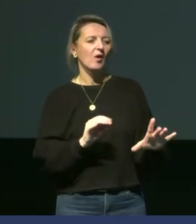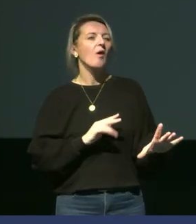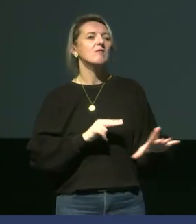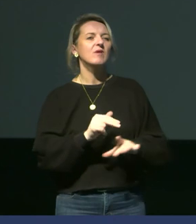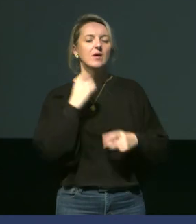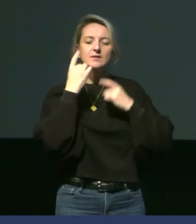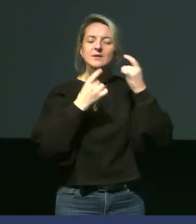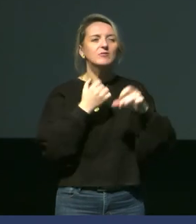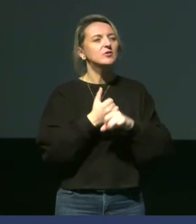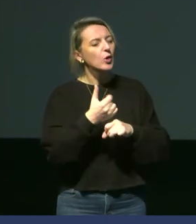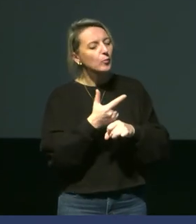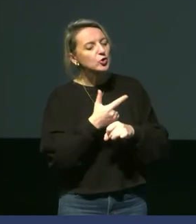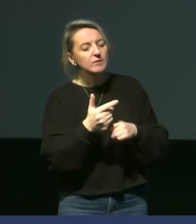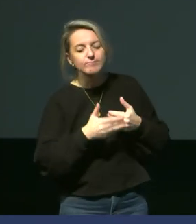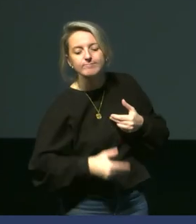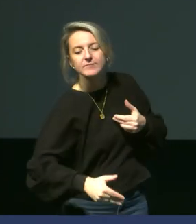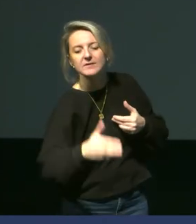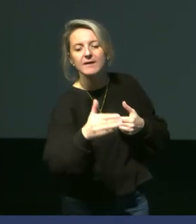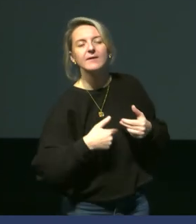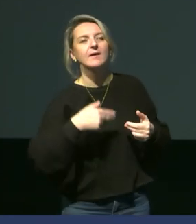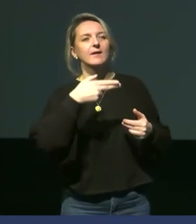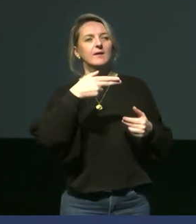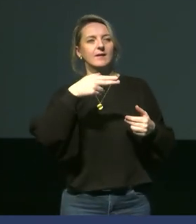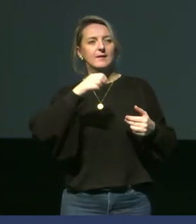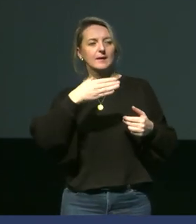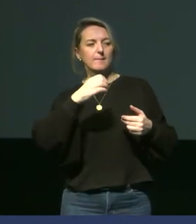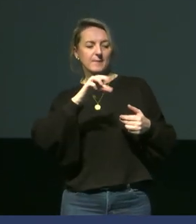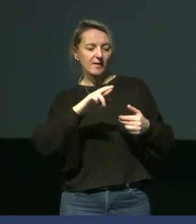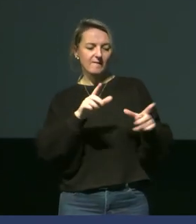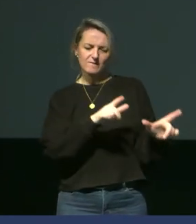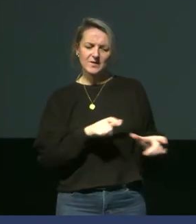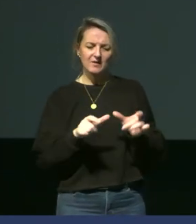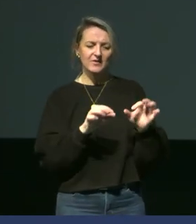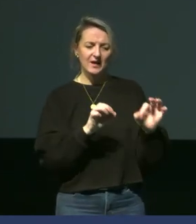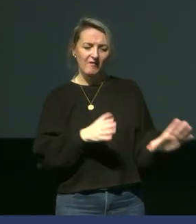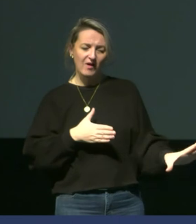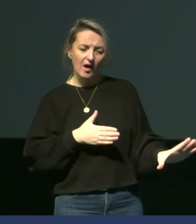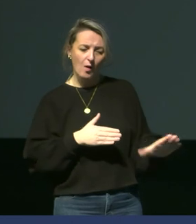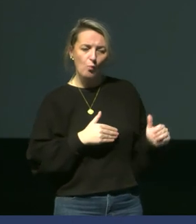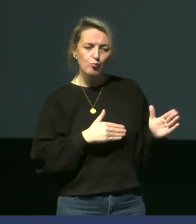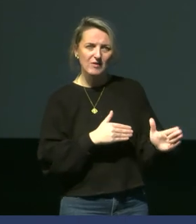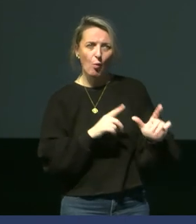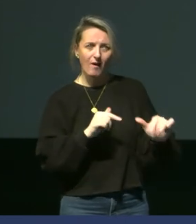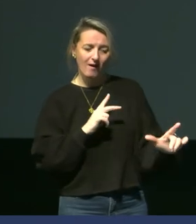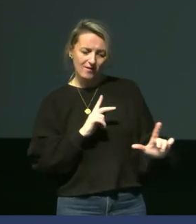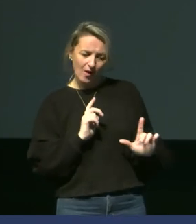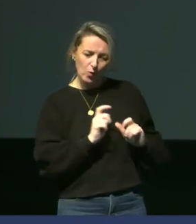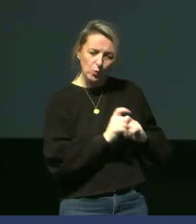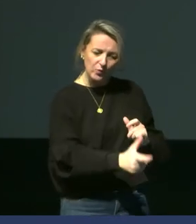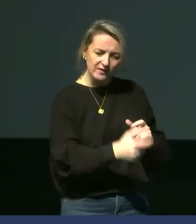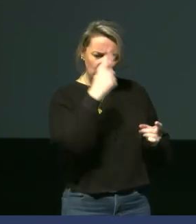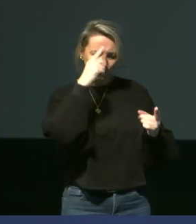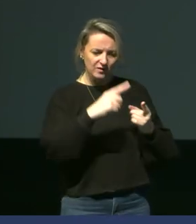dans les prochaines années. Au sein du Lémar, on va aller voir si la qualité des proies est impactée par le